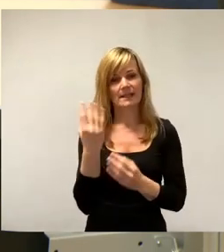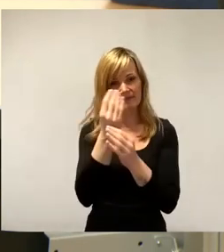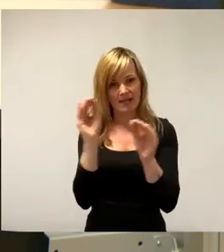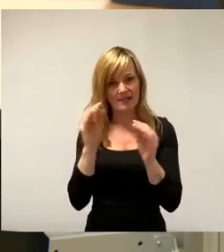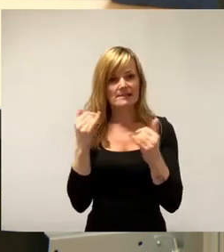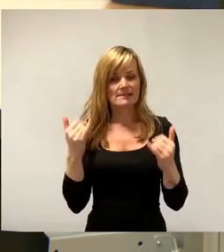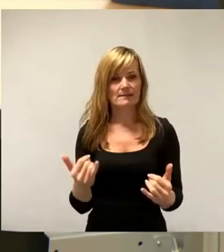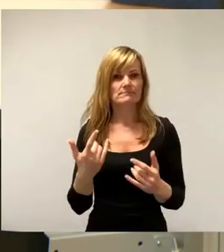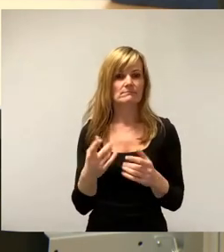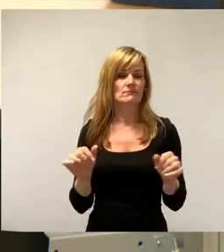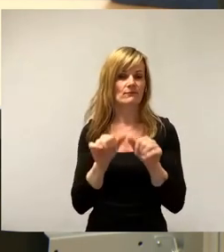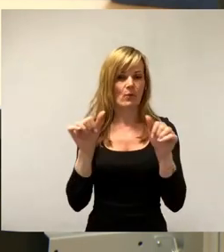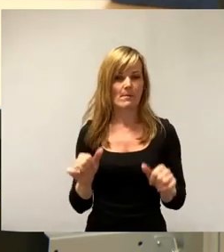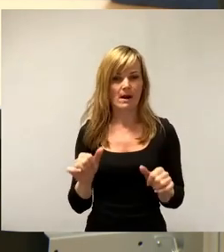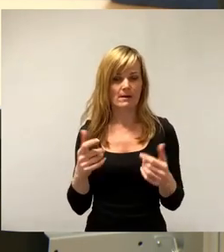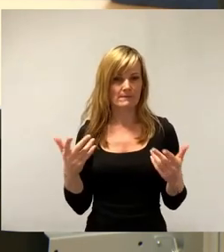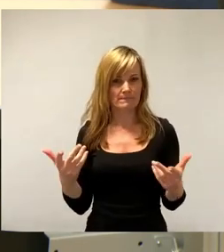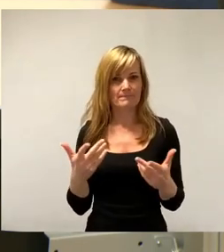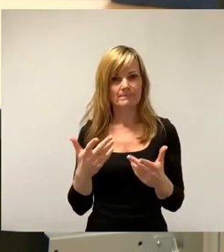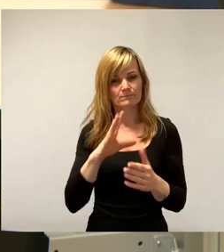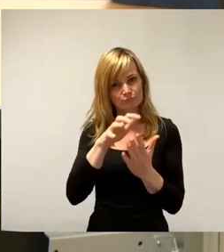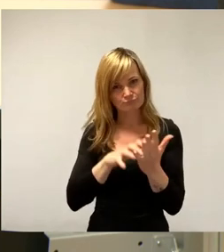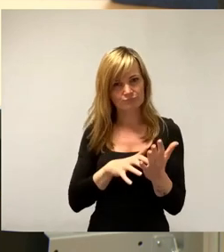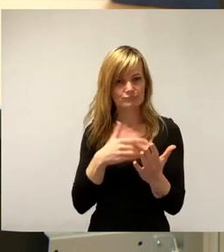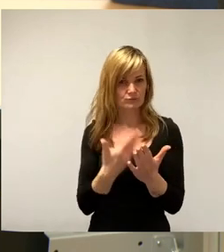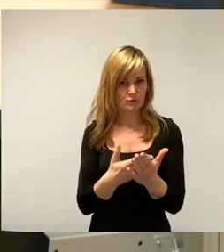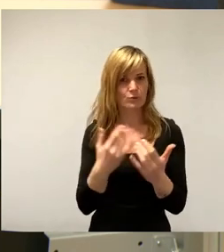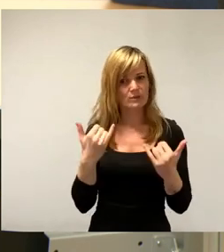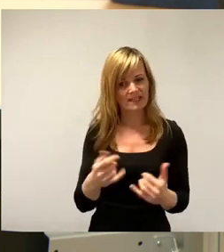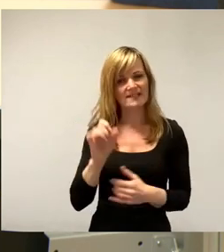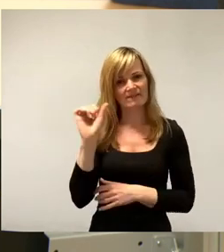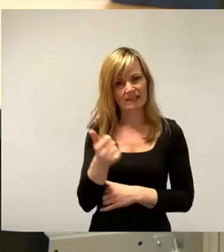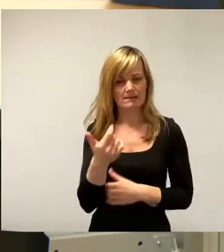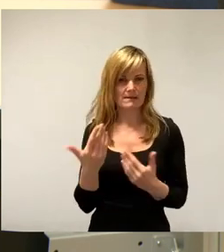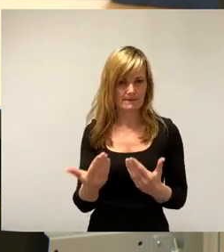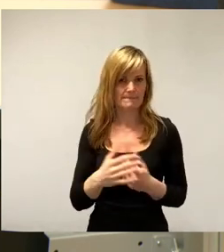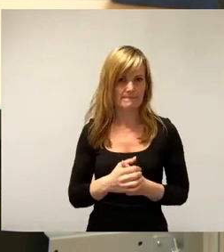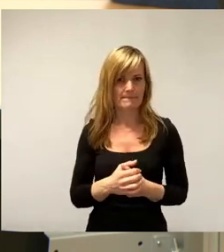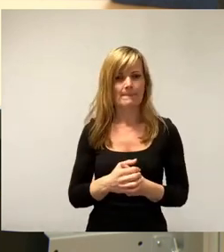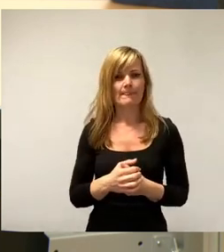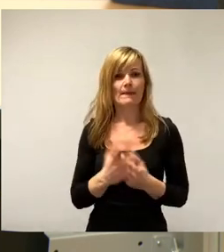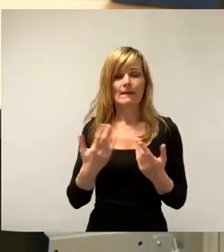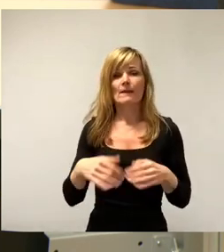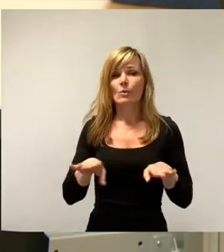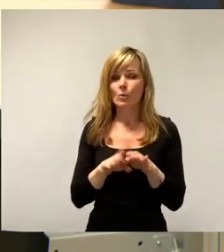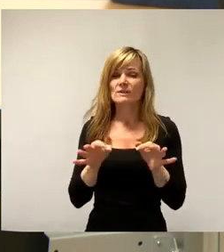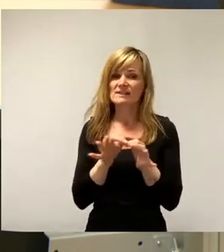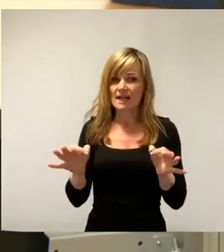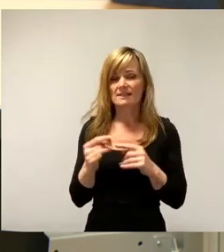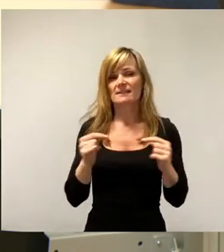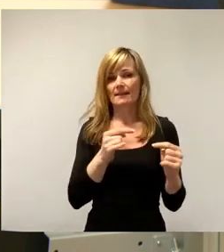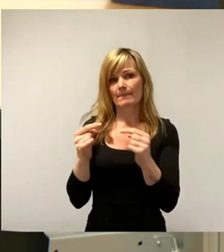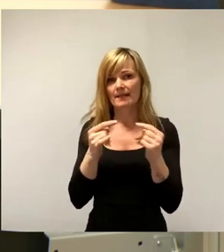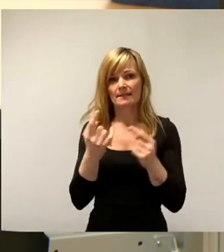um eine formale Geschichte handelt. Und jetzt hat sie es wieder zu so einer Grundsatzdebatte über die Zukunft der